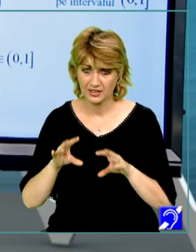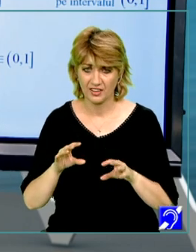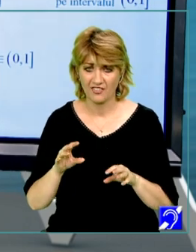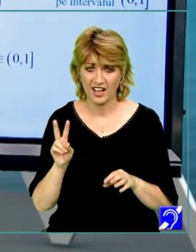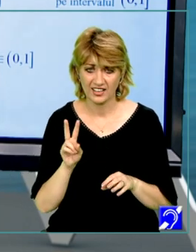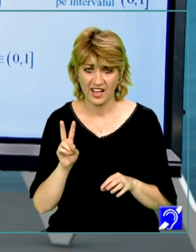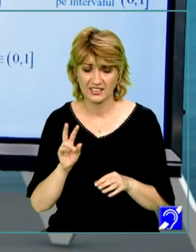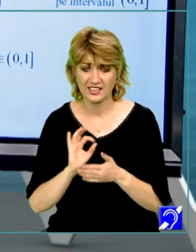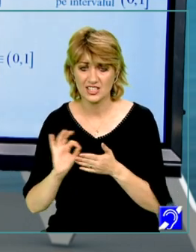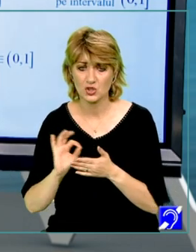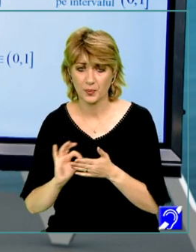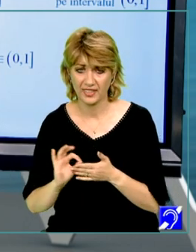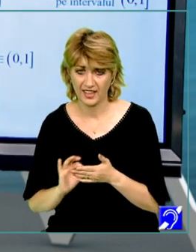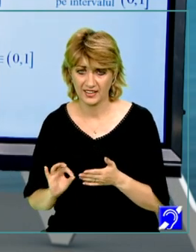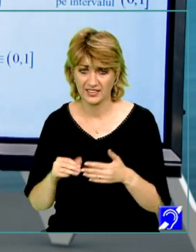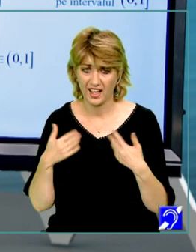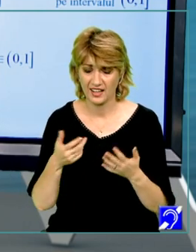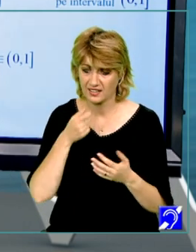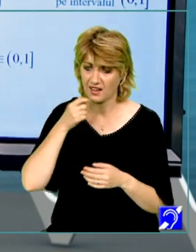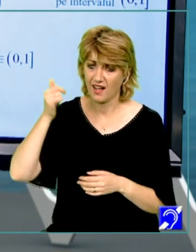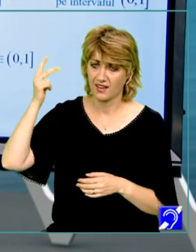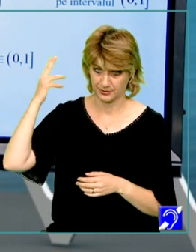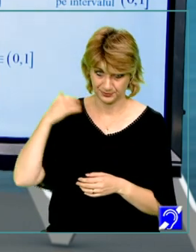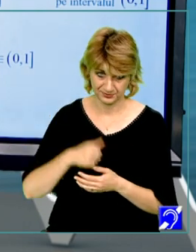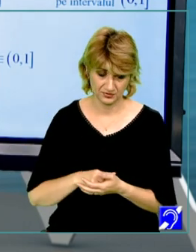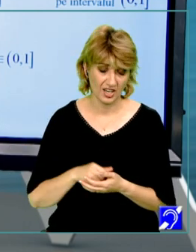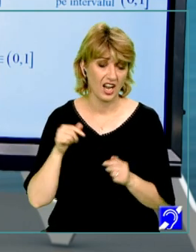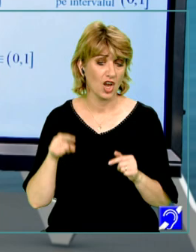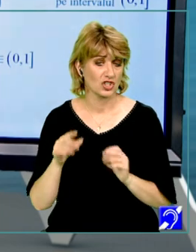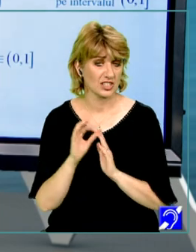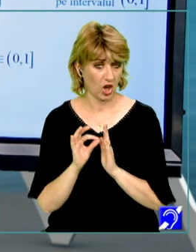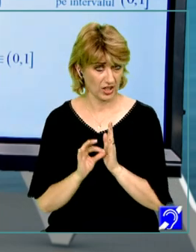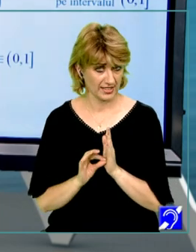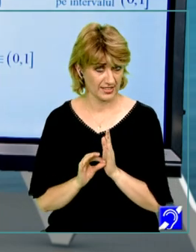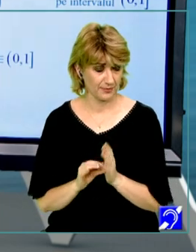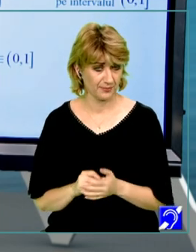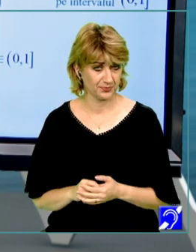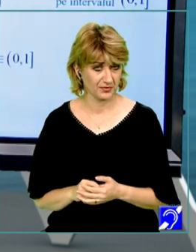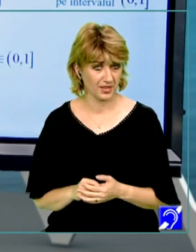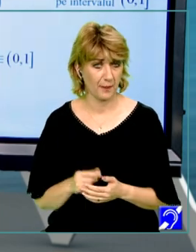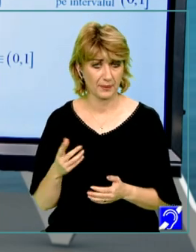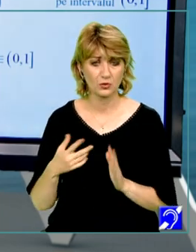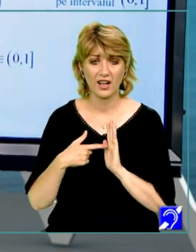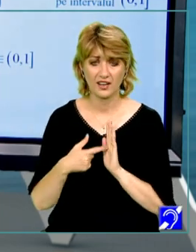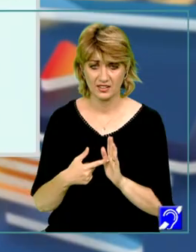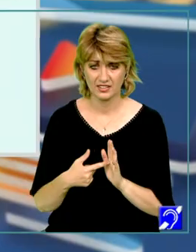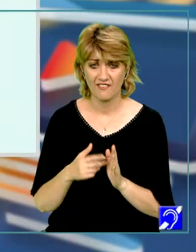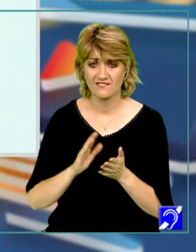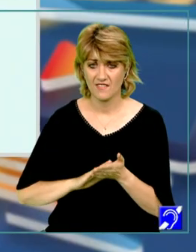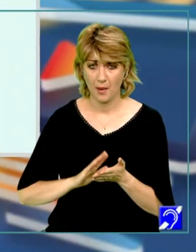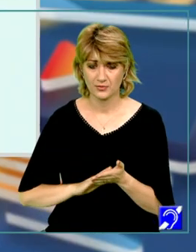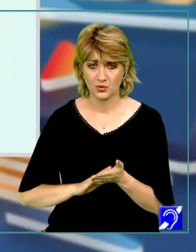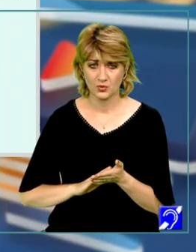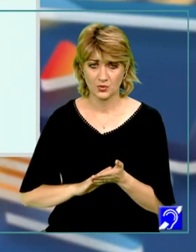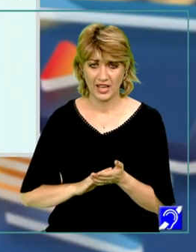variantele de subiect date în anii anteriori. În aceste condiții, pentru a demonstra faptul că